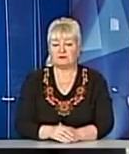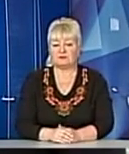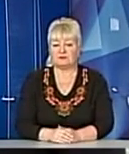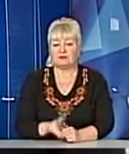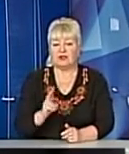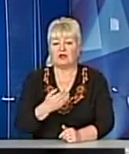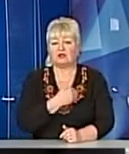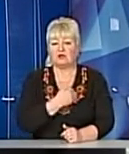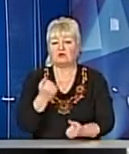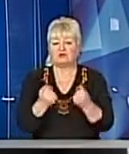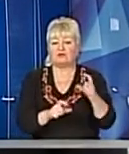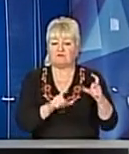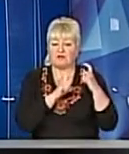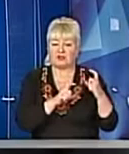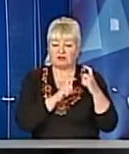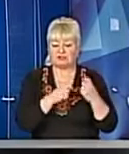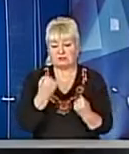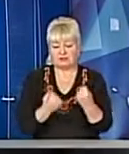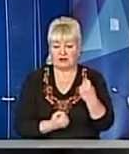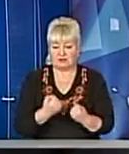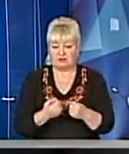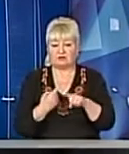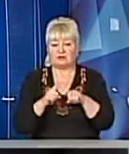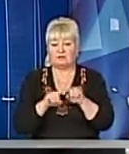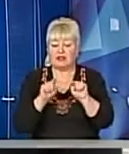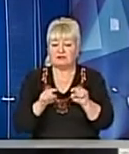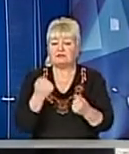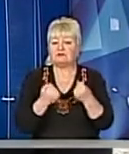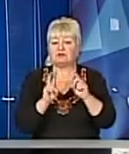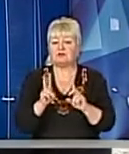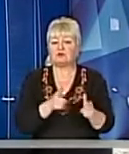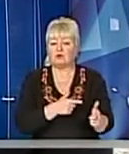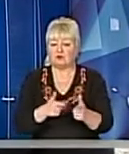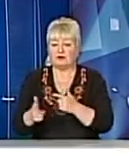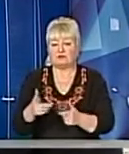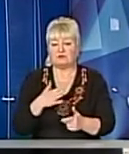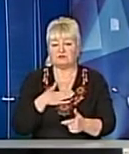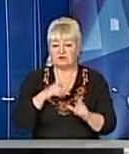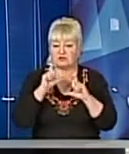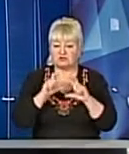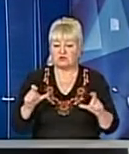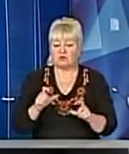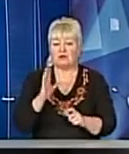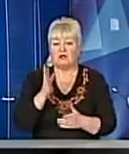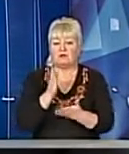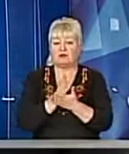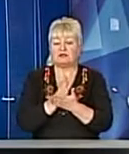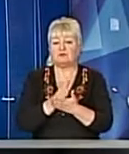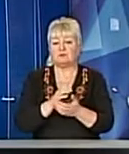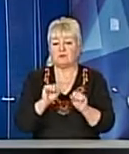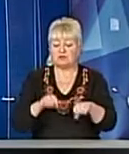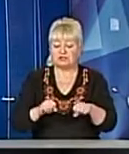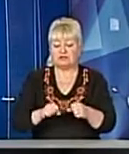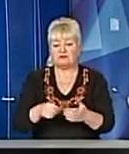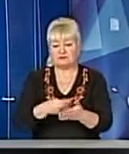хочуть керувати вантажним транспортом Ті водії, які готуватимуться в нашій школі, матимуть можливість заключити з нами контракт